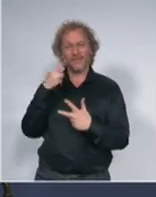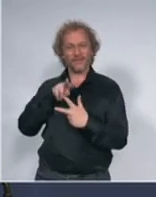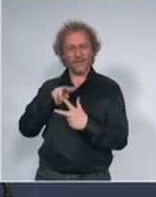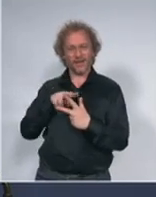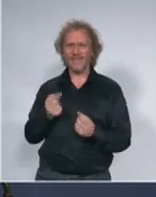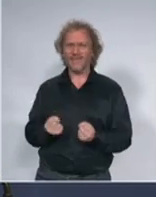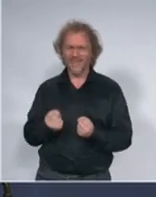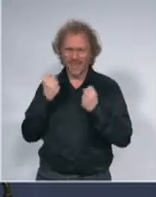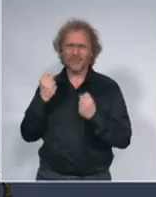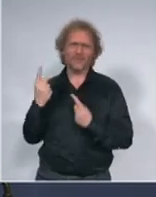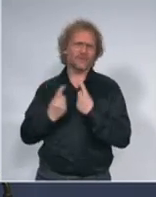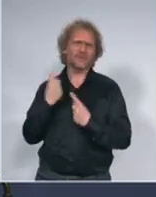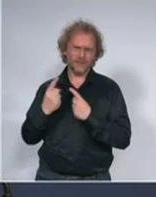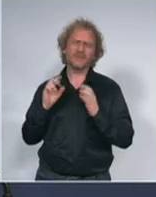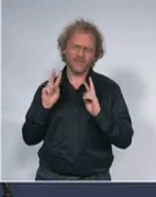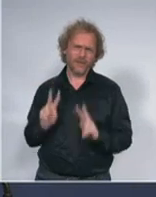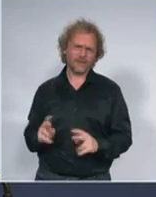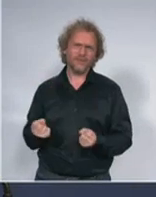stanju zaista teškom stanju